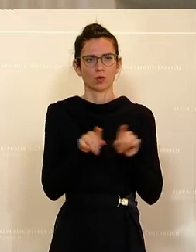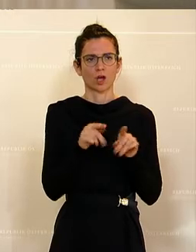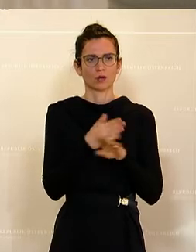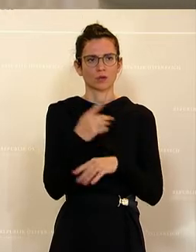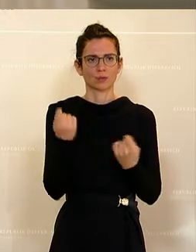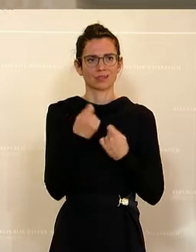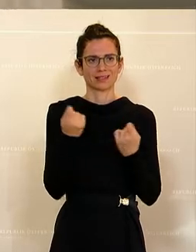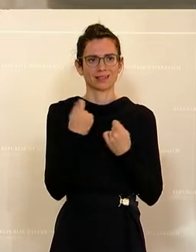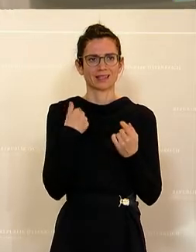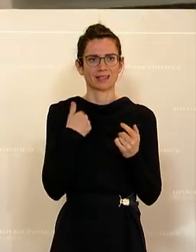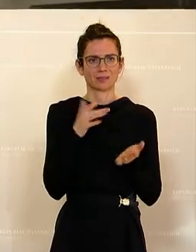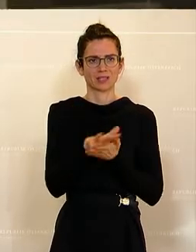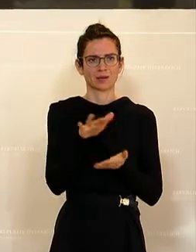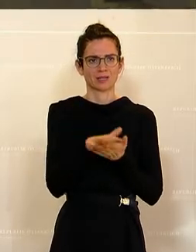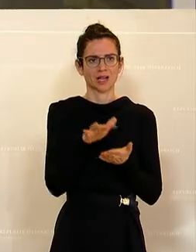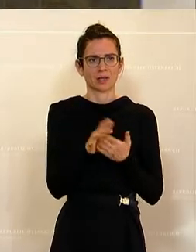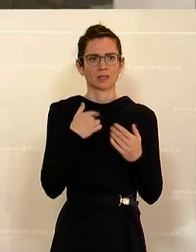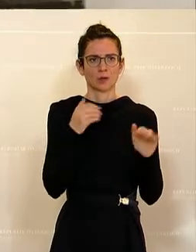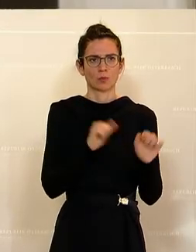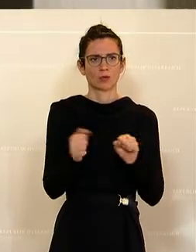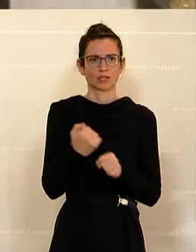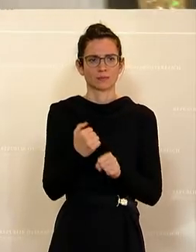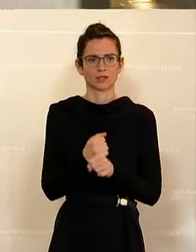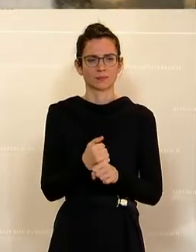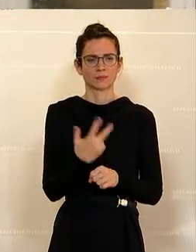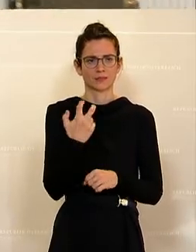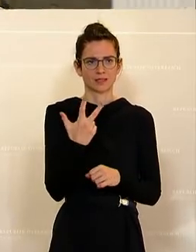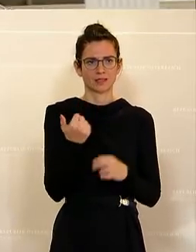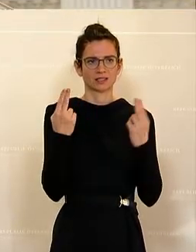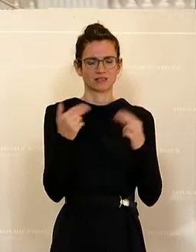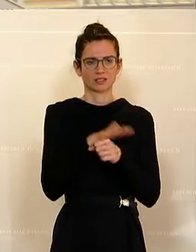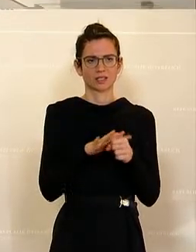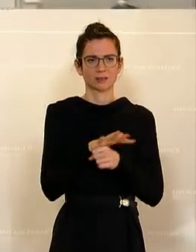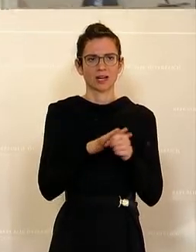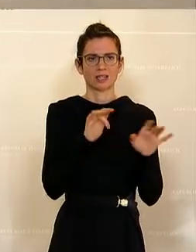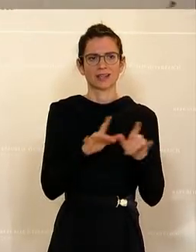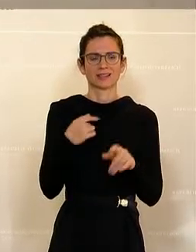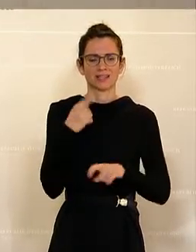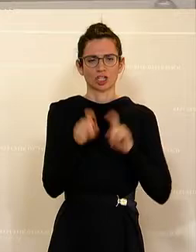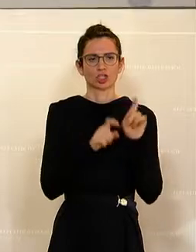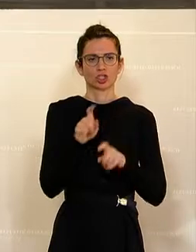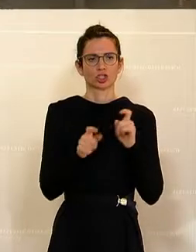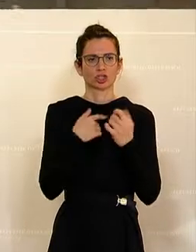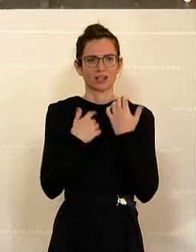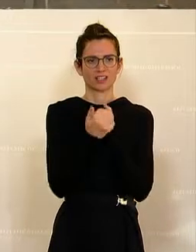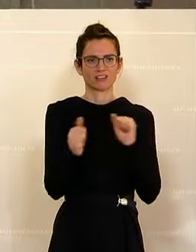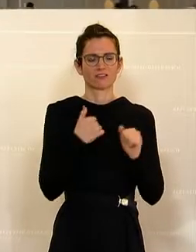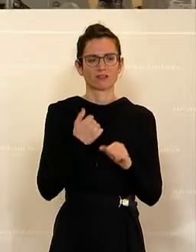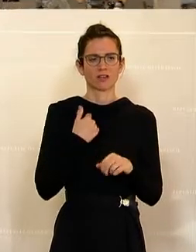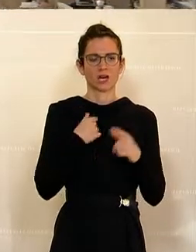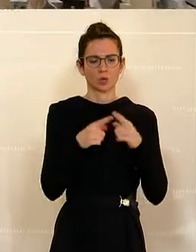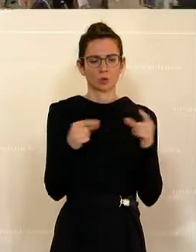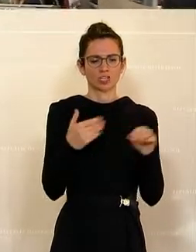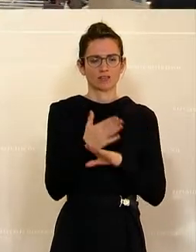Betriebsabgaben gelten machen können. Der dritte wesentliche Bereich sind die steuerfreien Weihnachtsgutscheine für Arbeitnehmer.